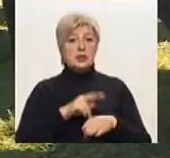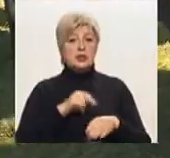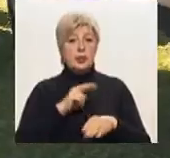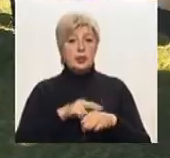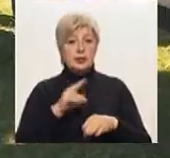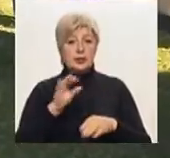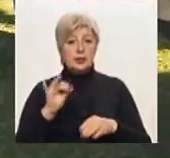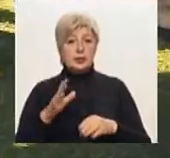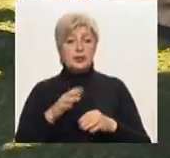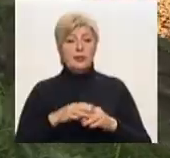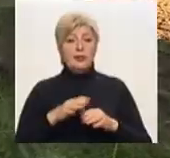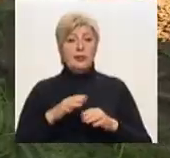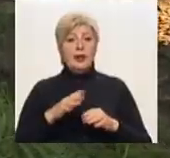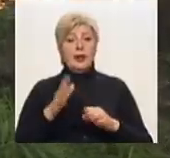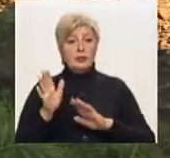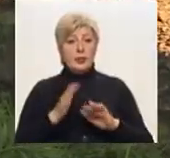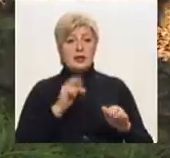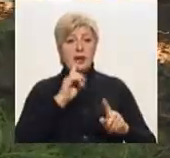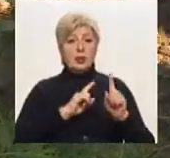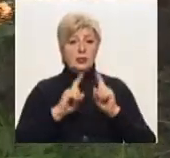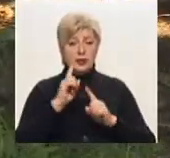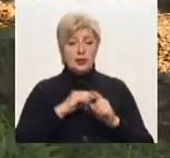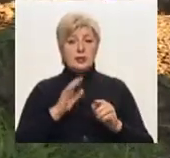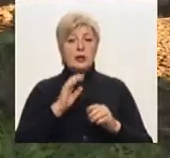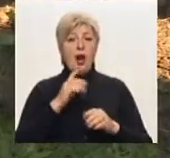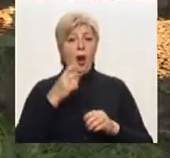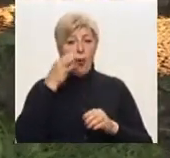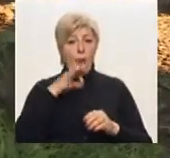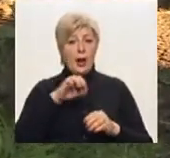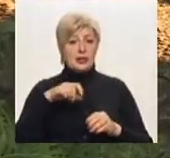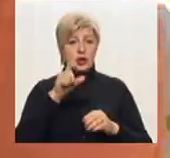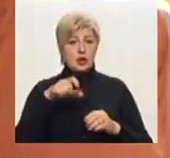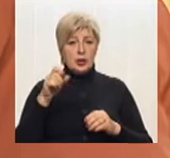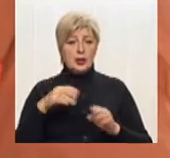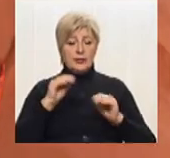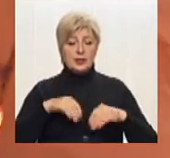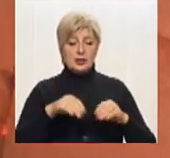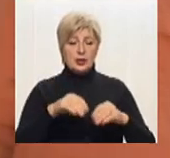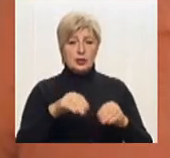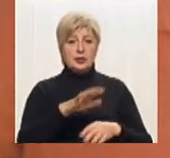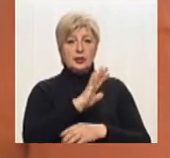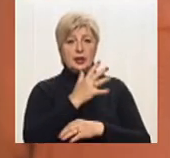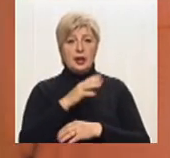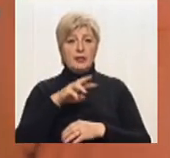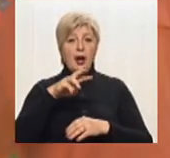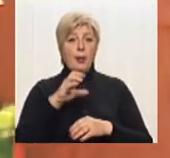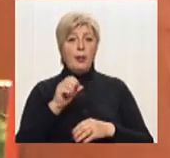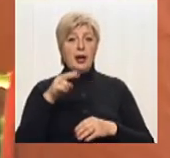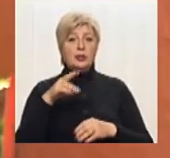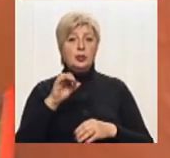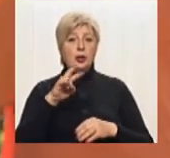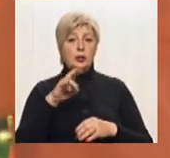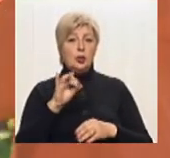конференції пасічники висаджували дерева-медоноси. Клен є одним із ранніх медоносів, які